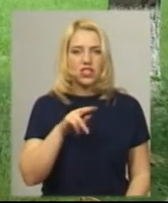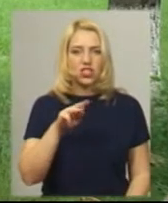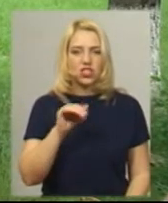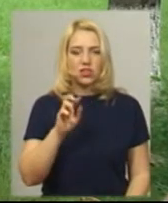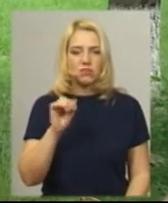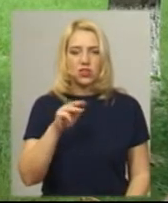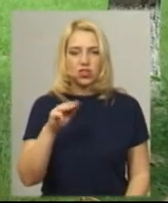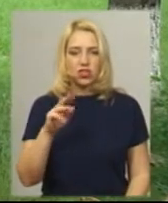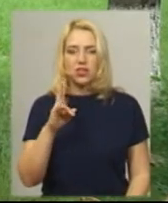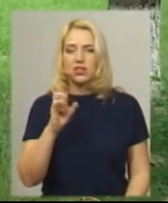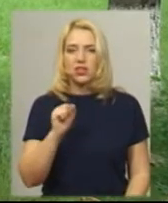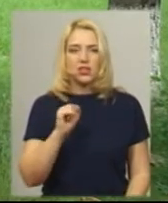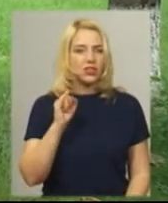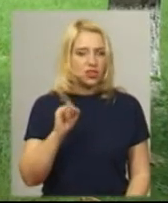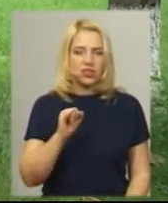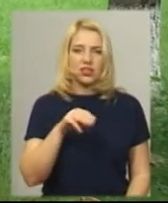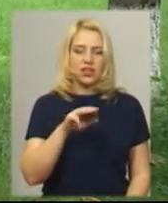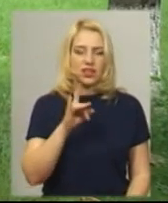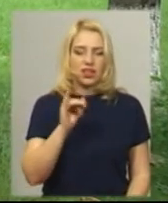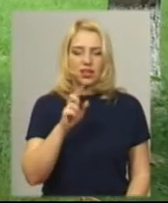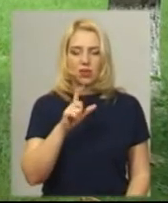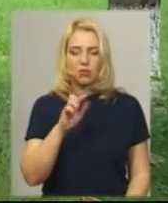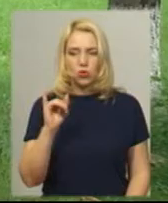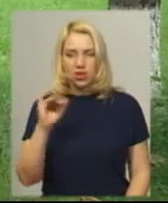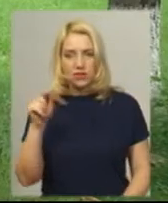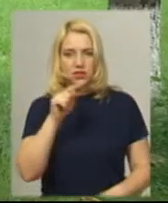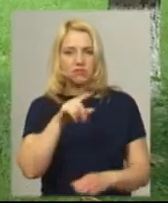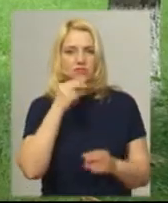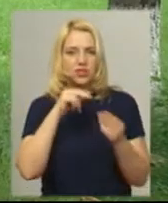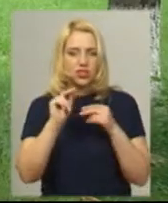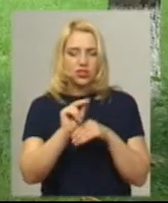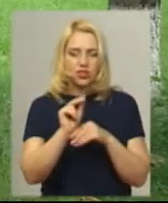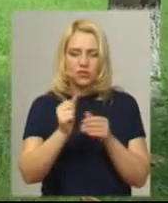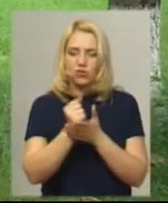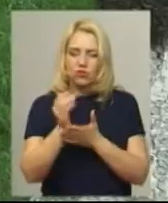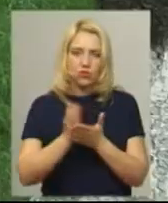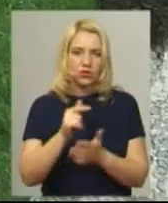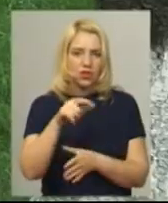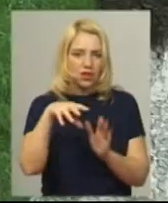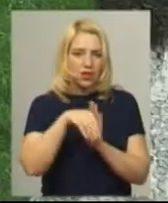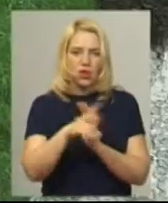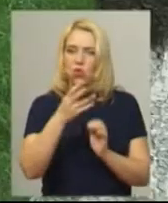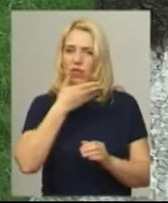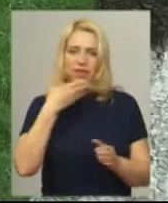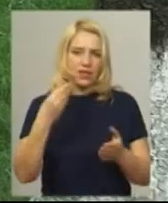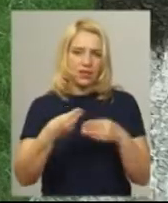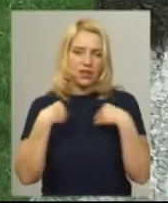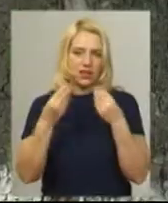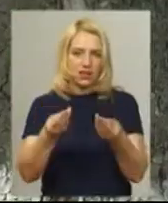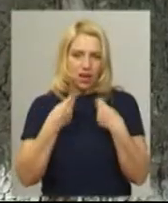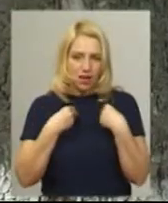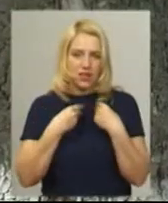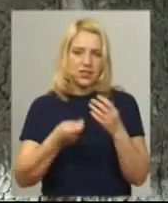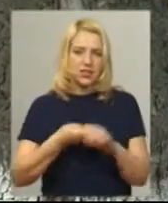Ні Требухівці, ні Ставниця, хоча дійсно в них краща інфраструктура, на сьогоднішній день не подали заявки. Директорка Требуховецької школи